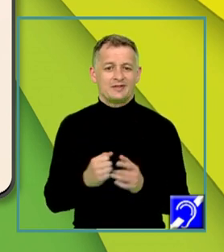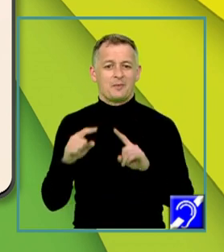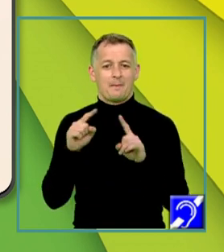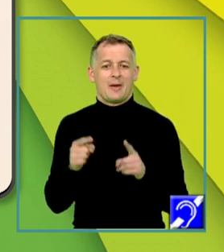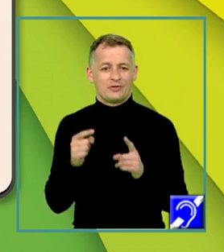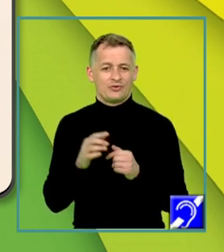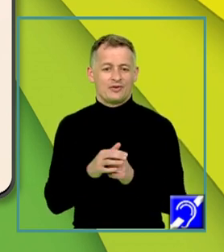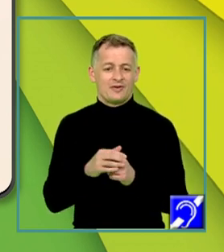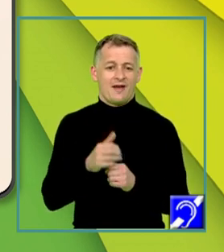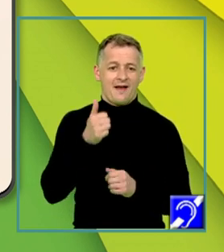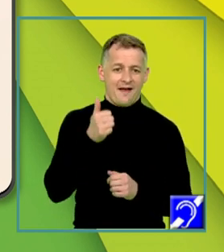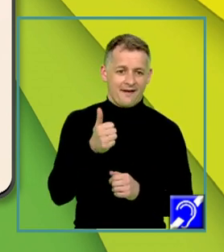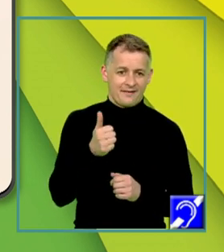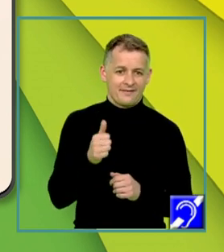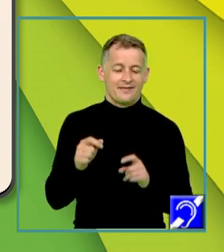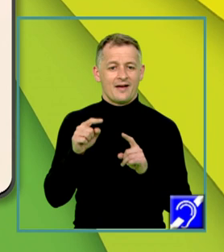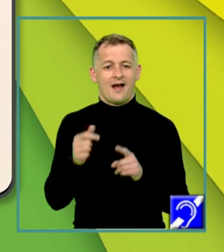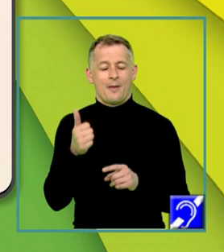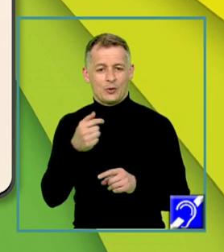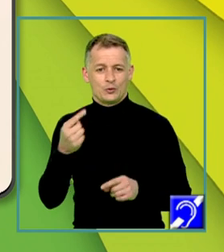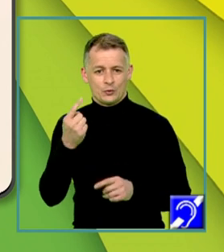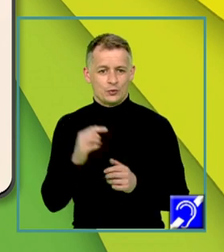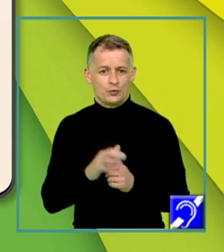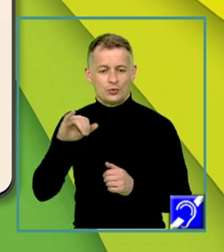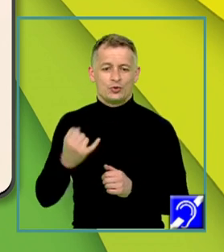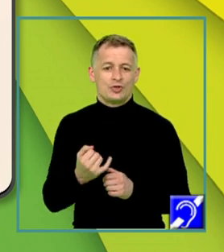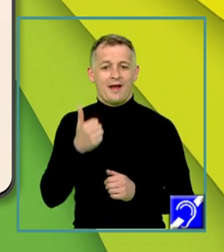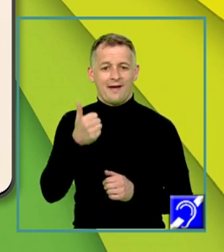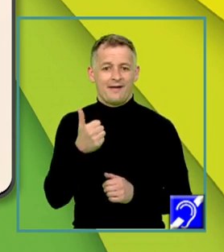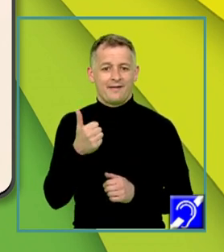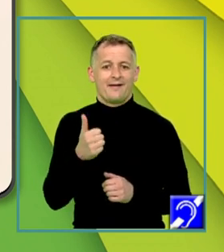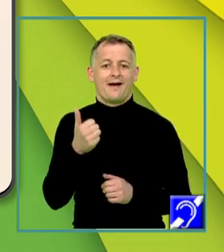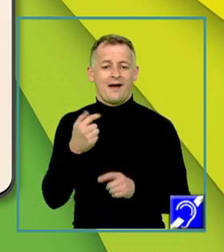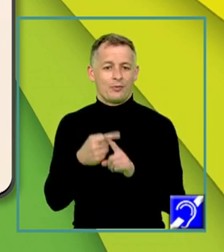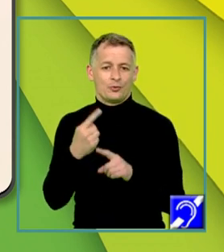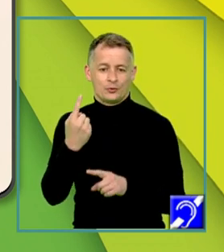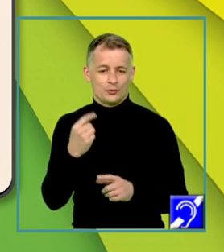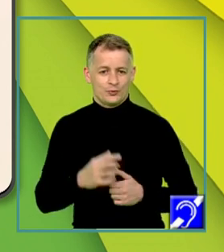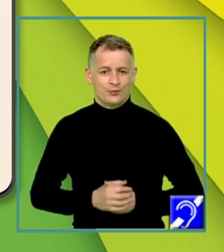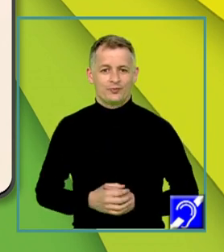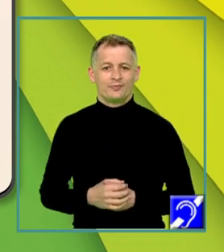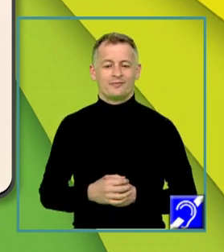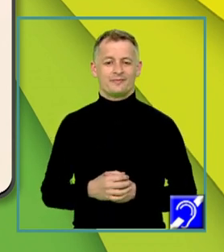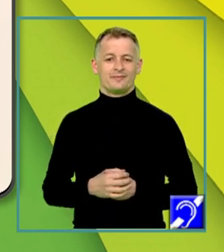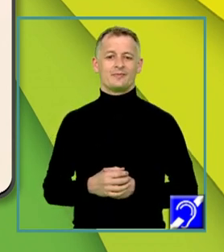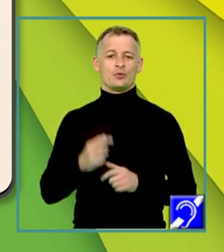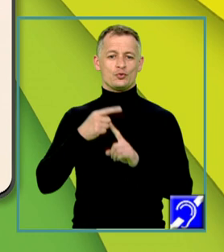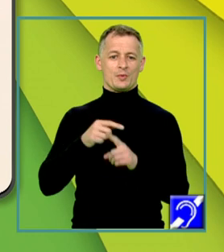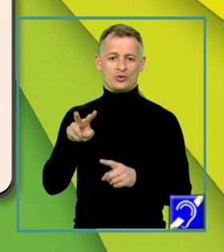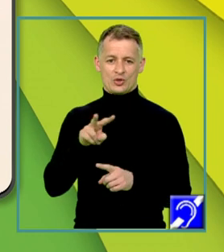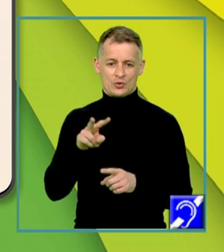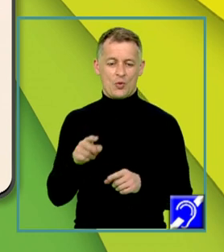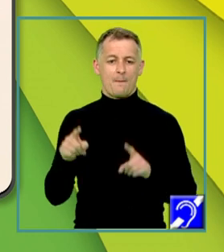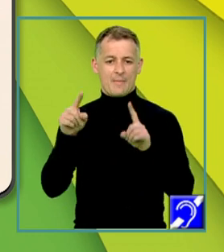A de A de A 1 și A de A plus 1. Suma celor două